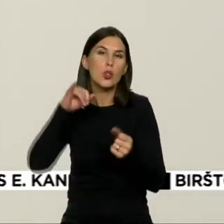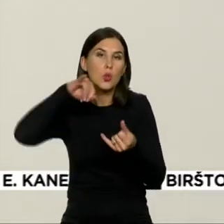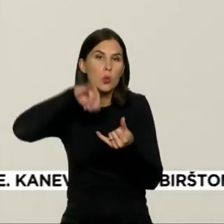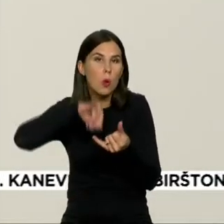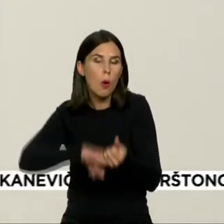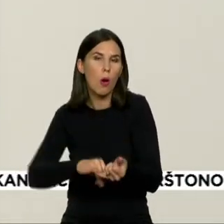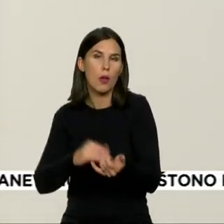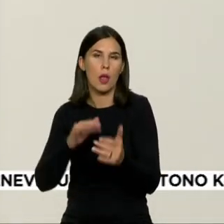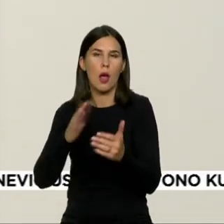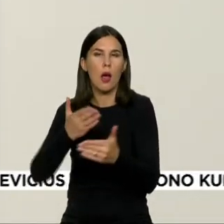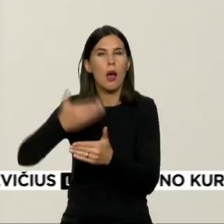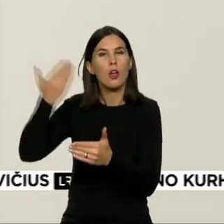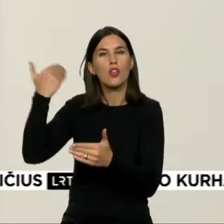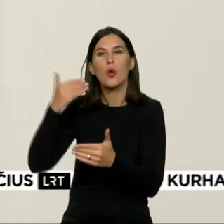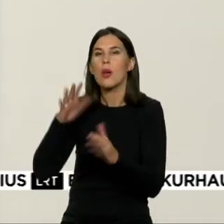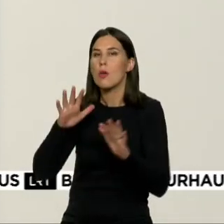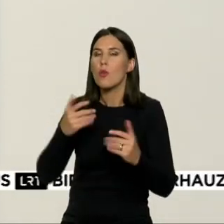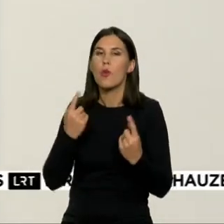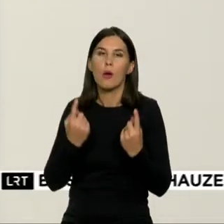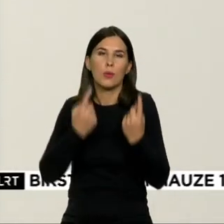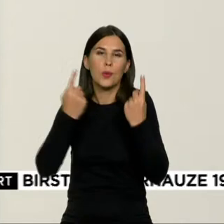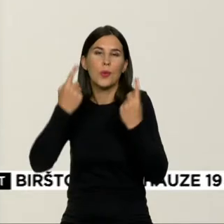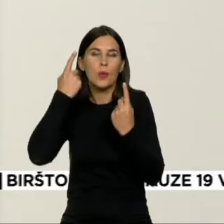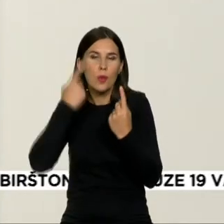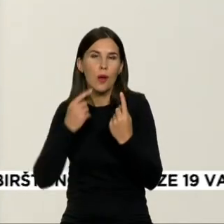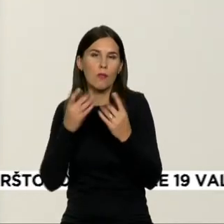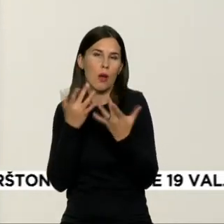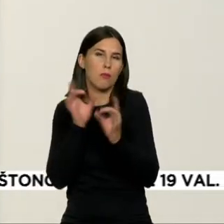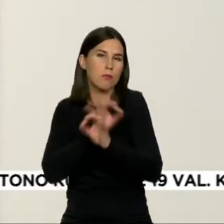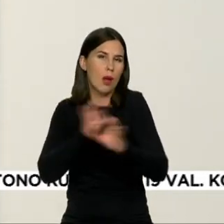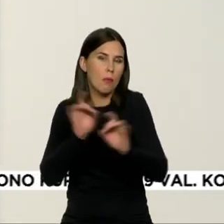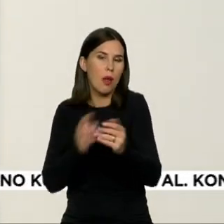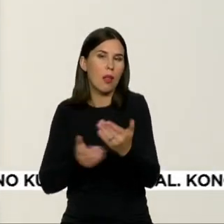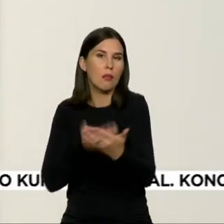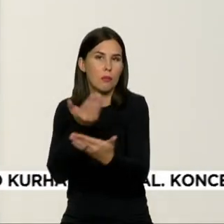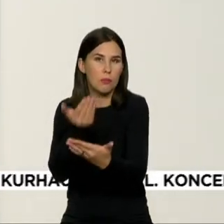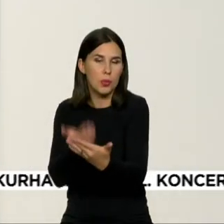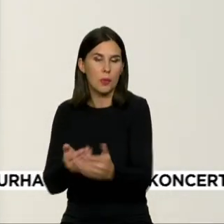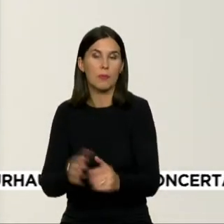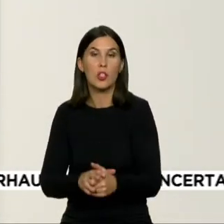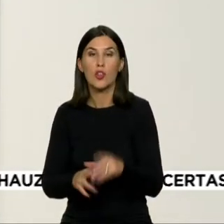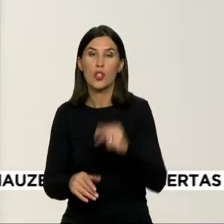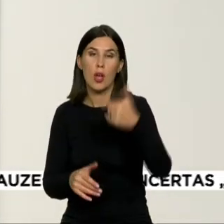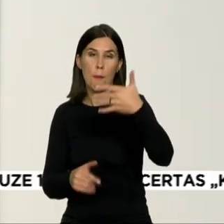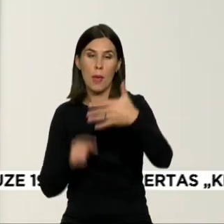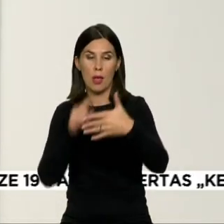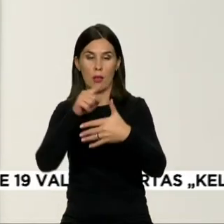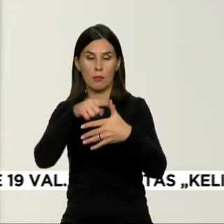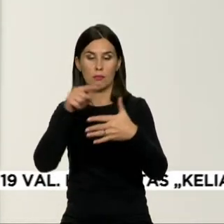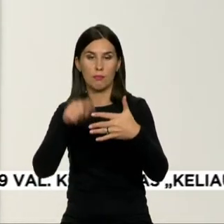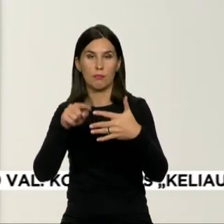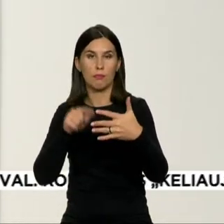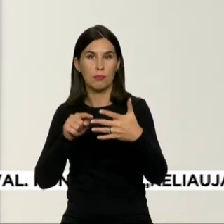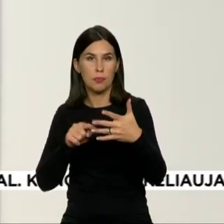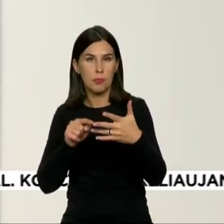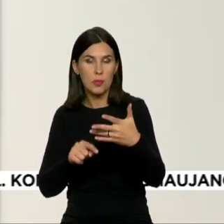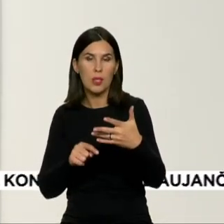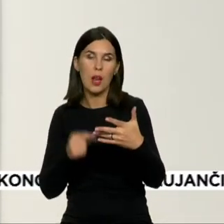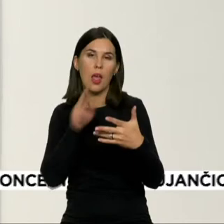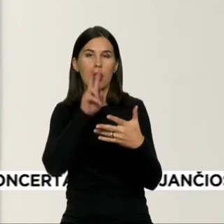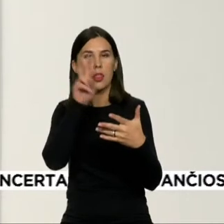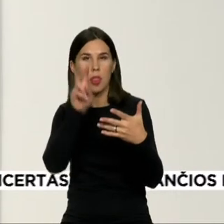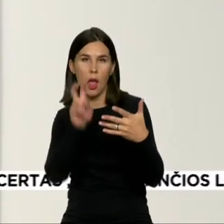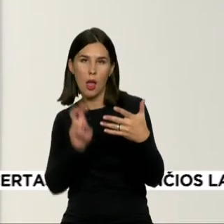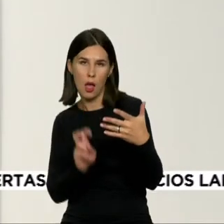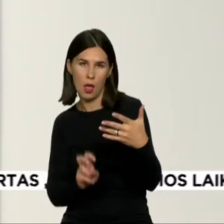penkias, pavadinkime, kaip potėmes, kurios vykia ir, na, siūlo ketį tam tikrus klausimus ar